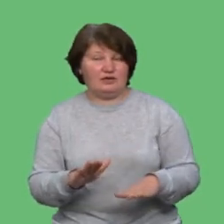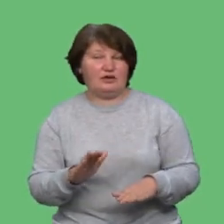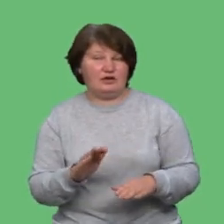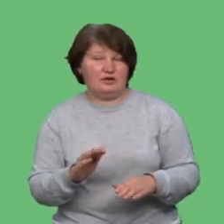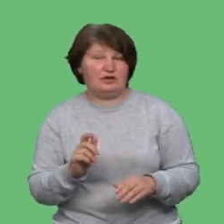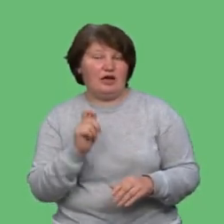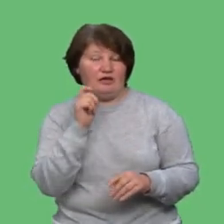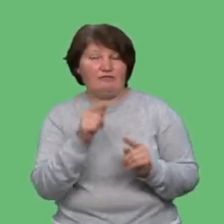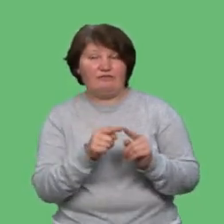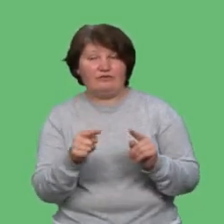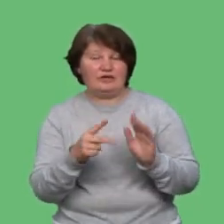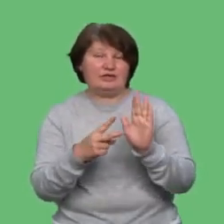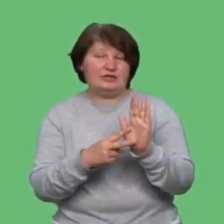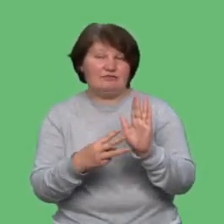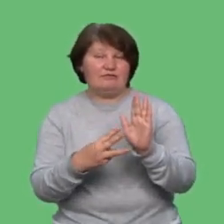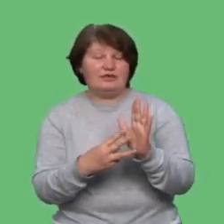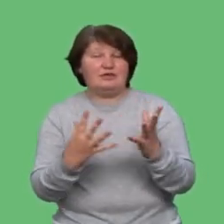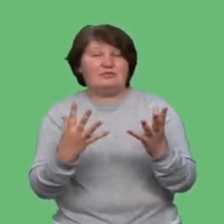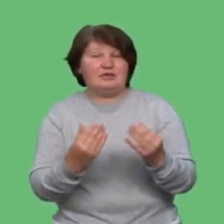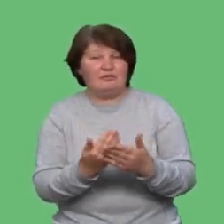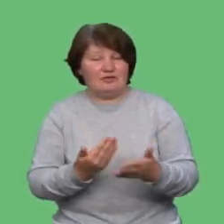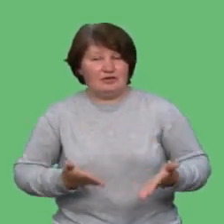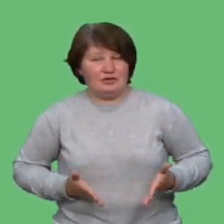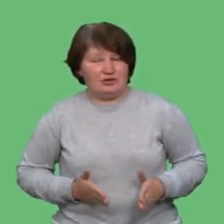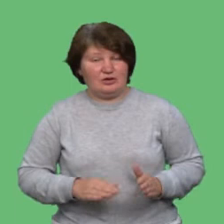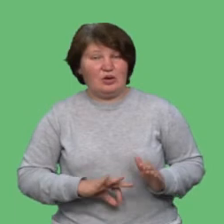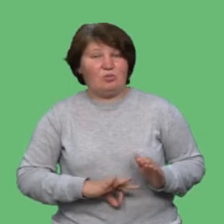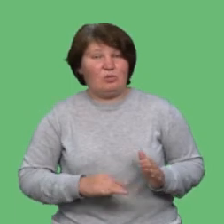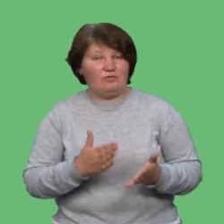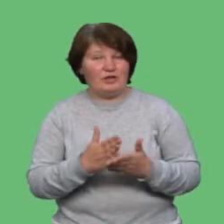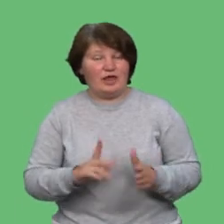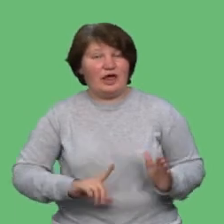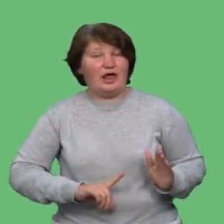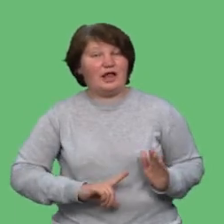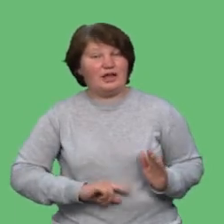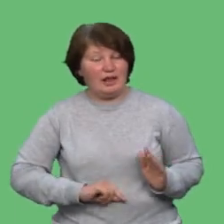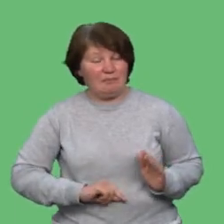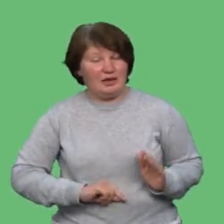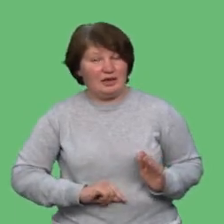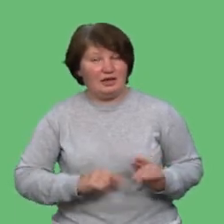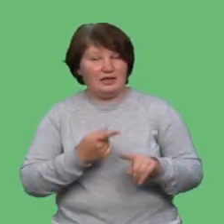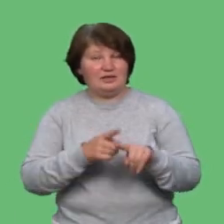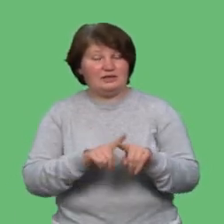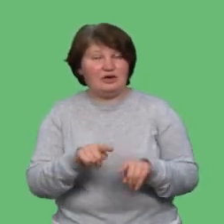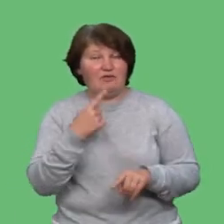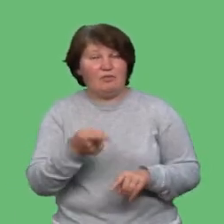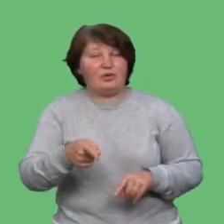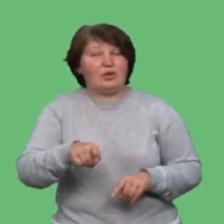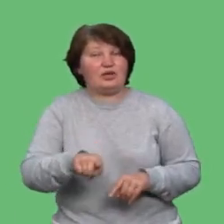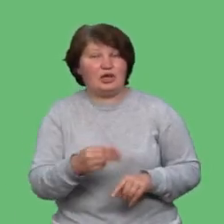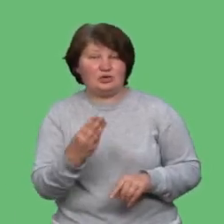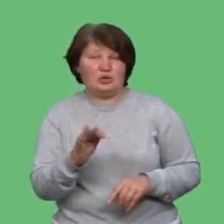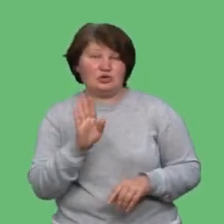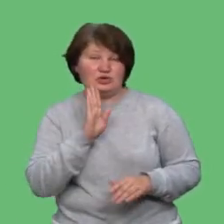оприділяємо 7-8 днів. На пуповинні є клема, кліпца. Тобто це говорить про те, що та жінка